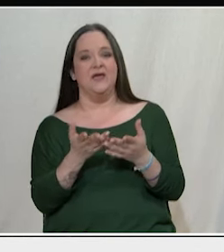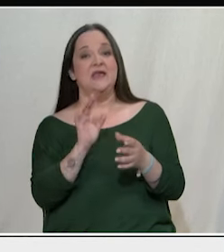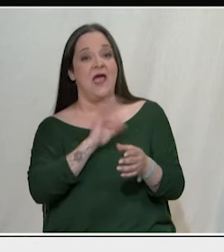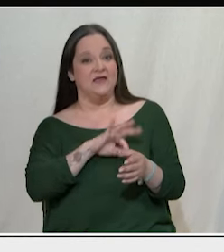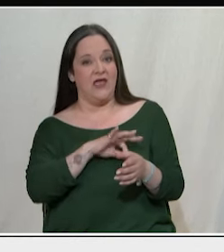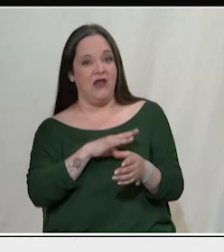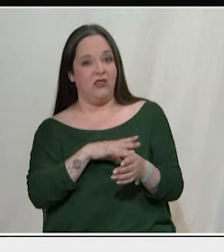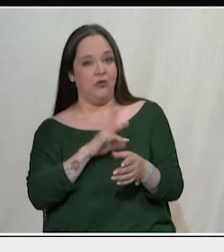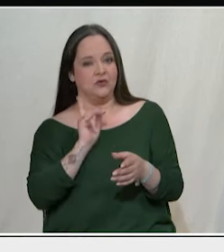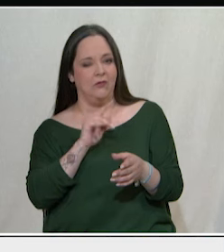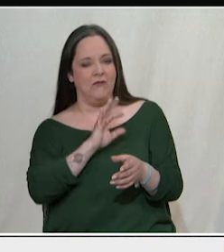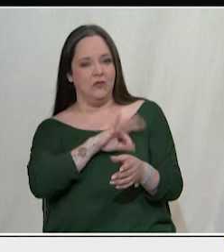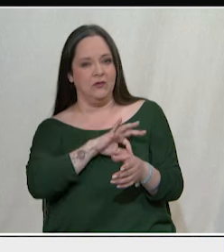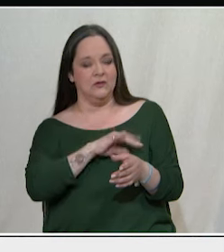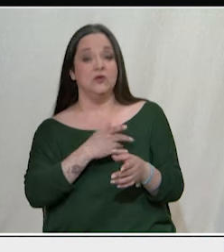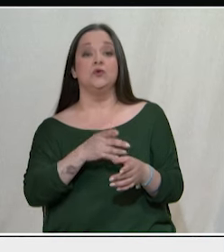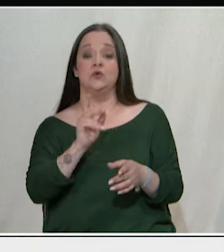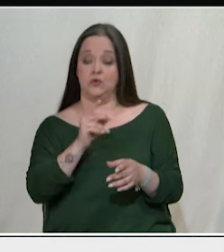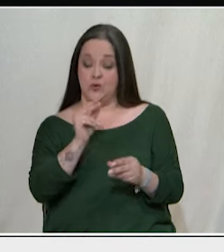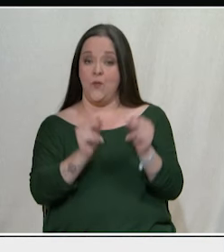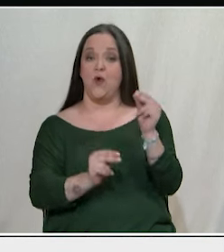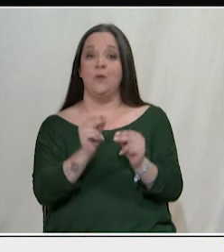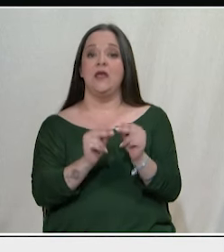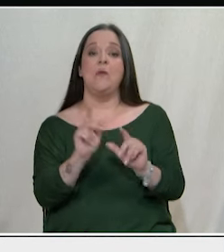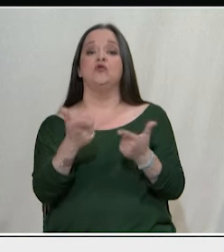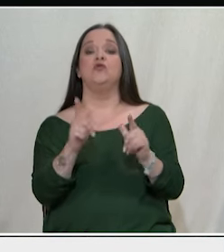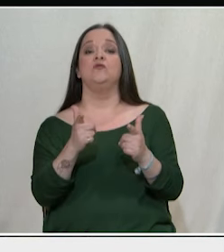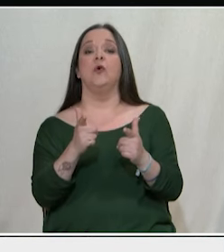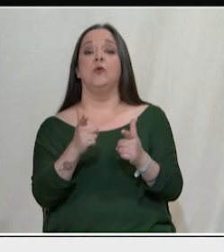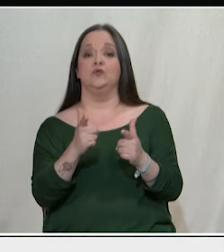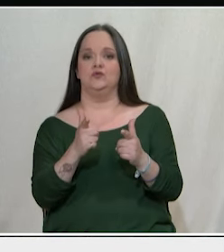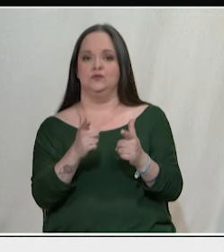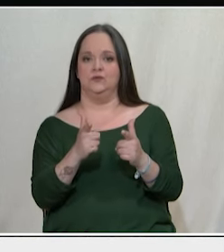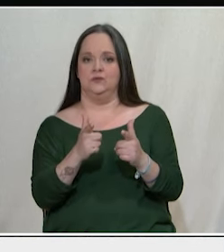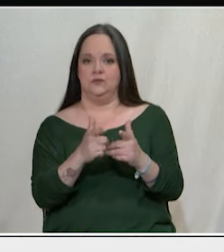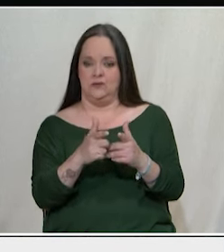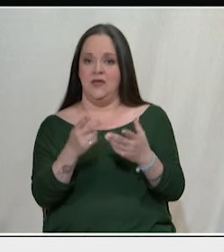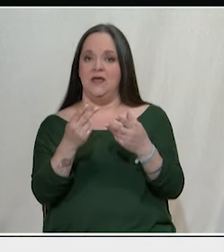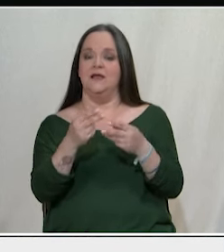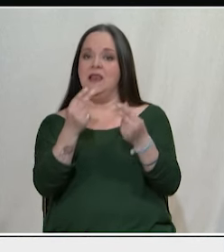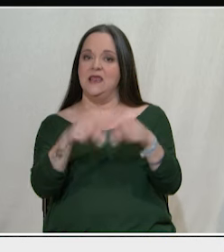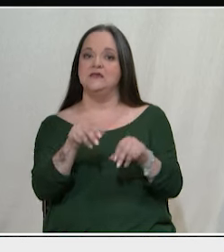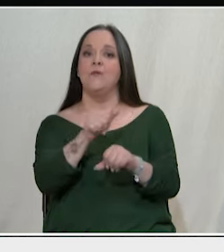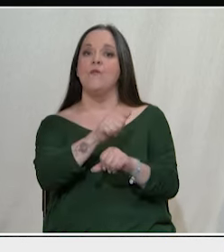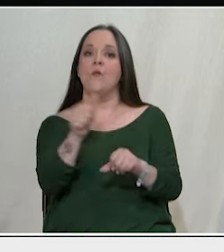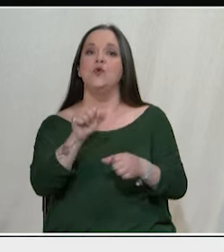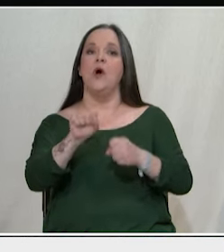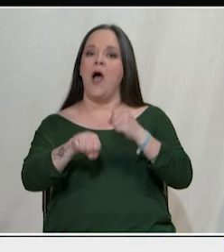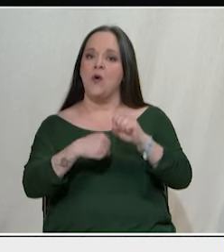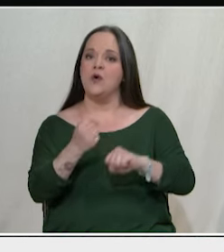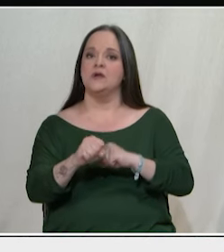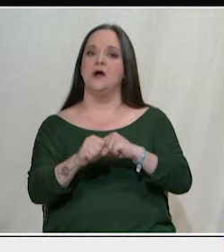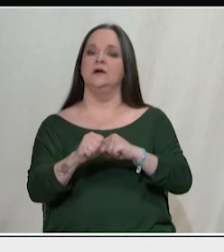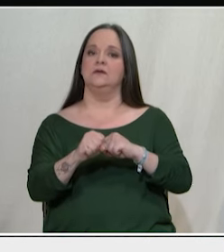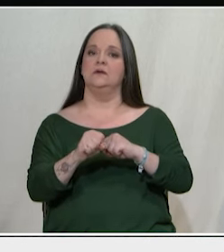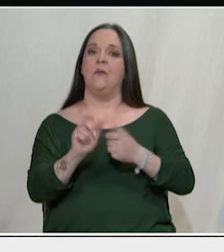πρόβλημα όπως είπα είναι ταξικό και με αυτή την έννοια μπορεί να λυθεί μόνο μέσα από τον αγώνα των εργαζομένων των φτωχών λαϊκών